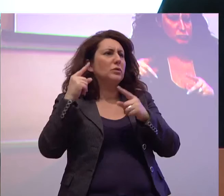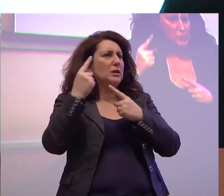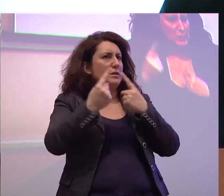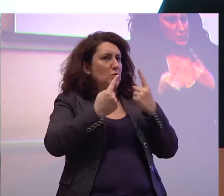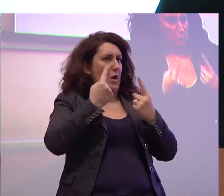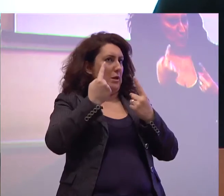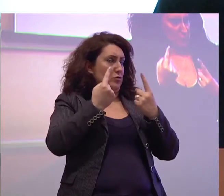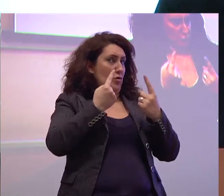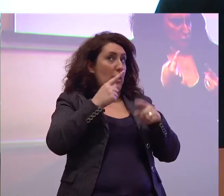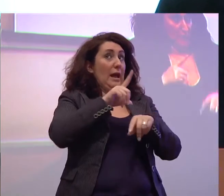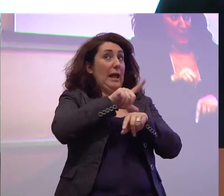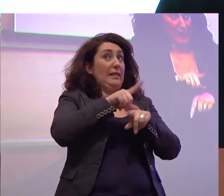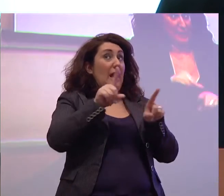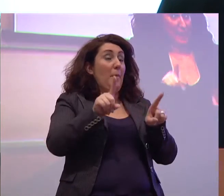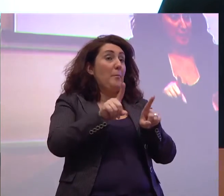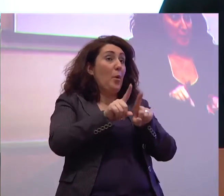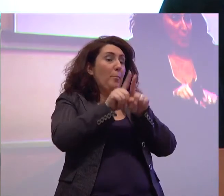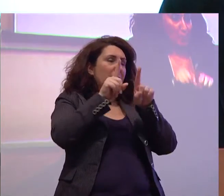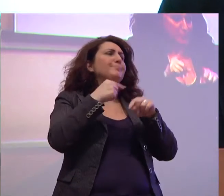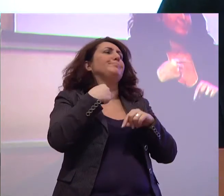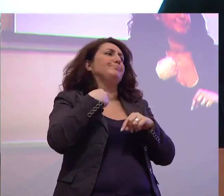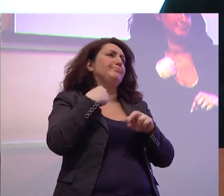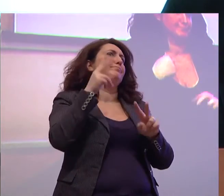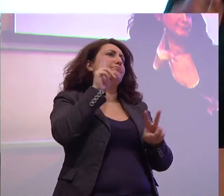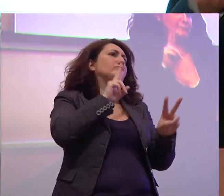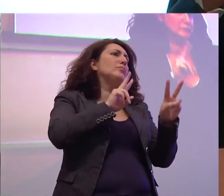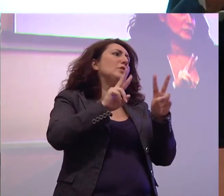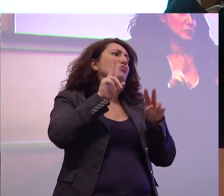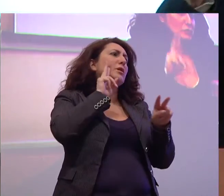cerchiamo di monitorare anche